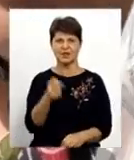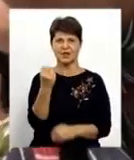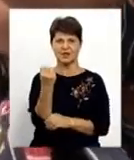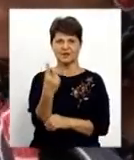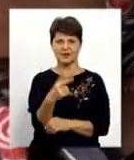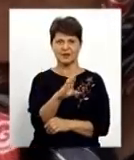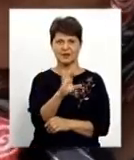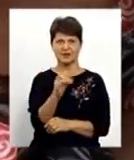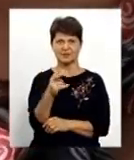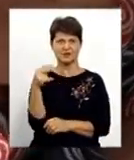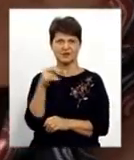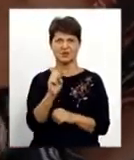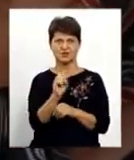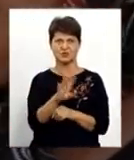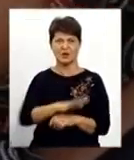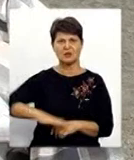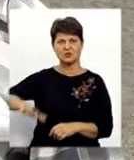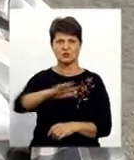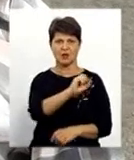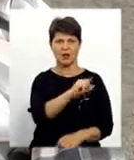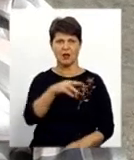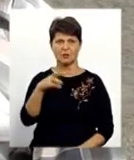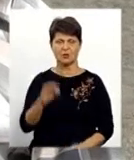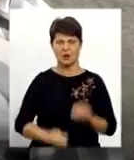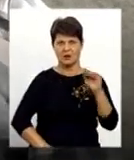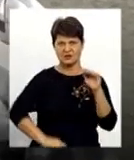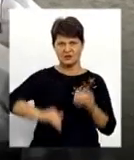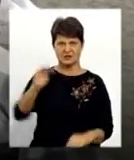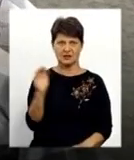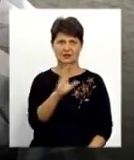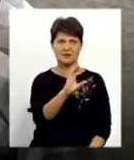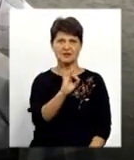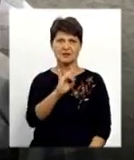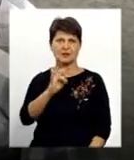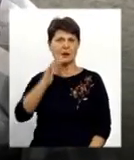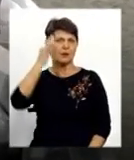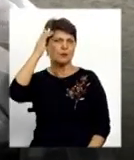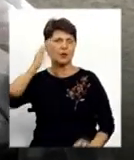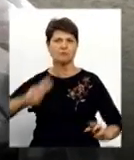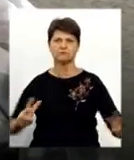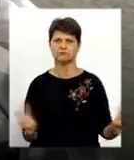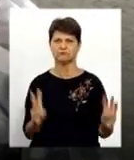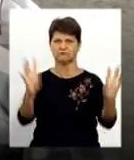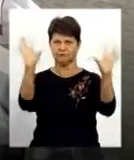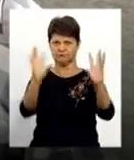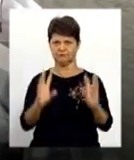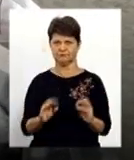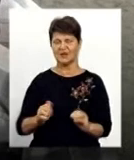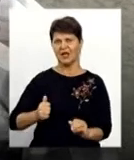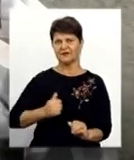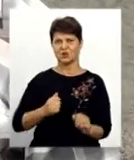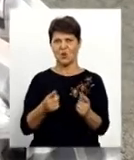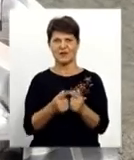2014 року у зоні АТО. З дитинства Сергій мріяв бути пожежником військової